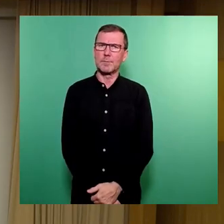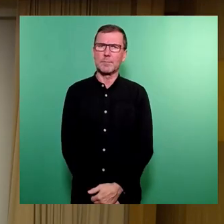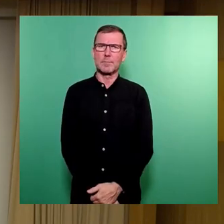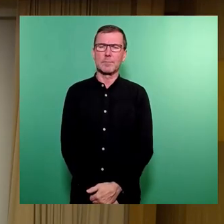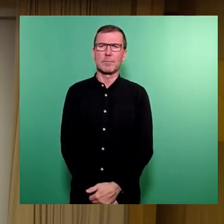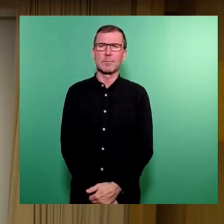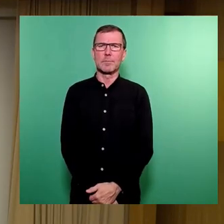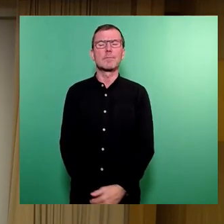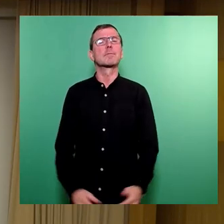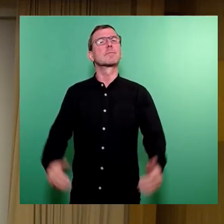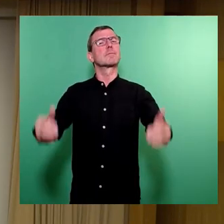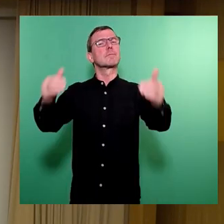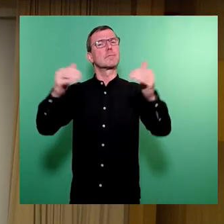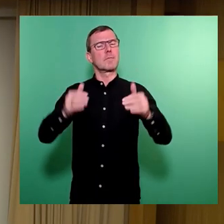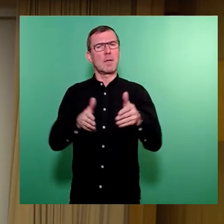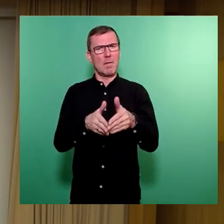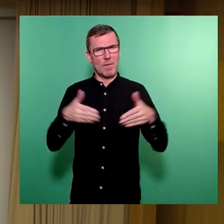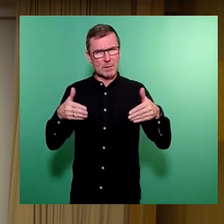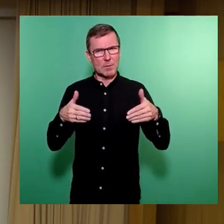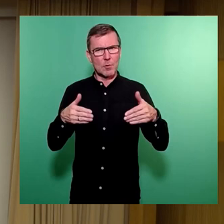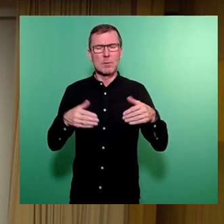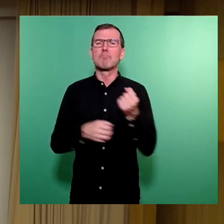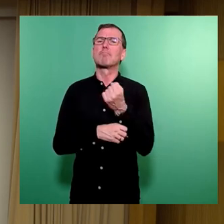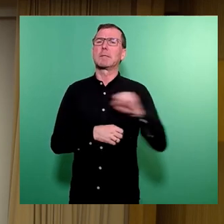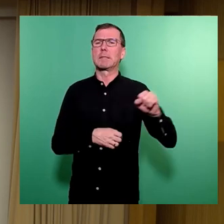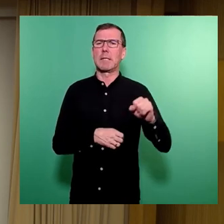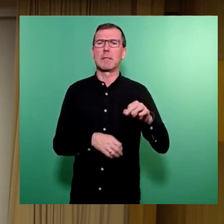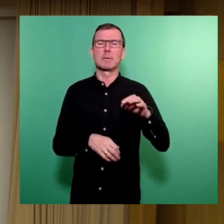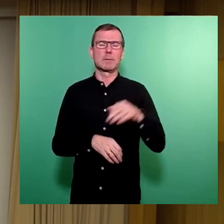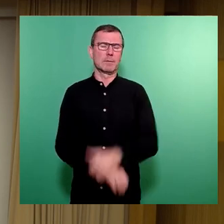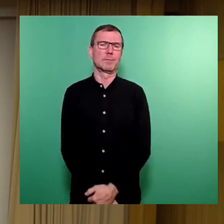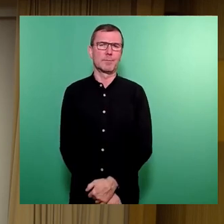Als nächste Frage der Fraktion sind die Dissidenten an der Reihe, Herr Dr. Schulte-Wissemann.